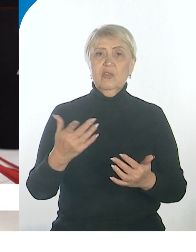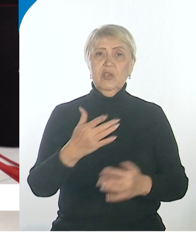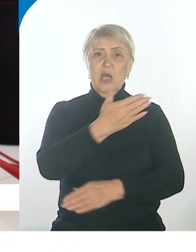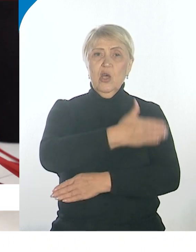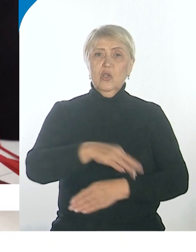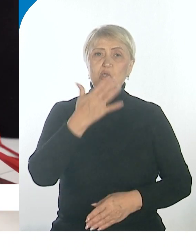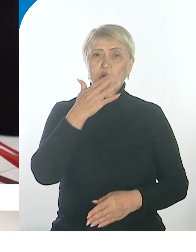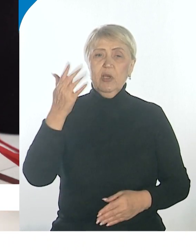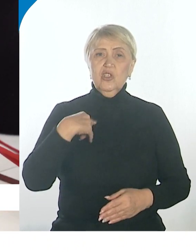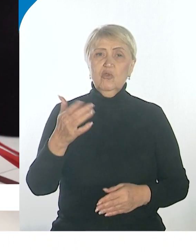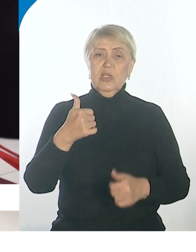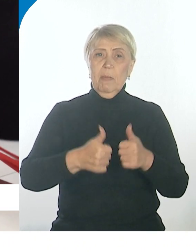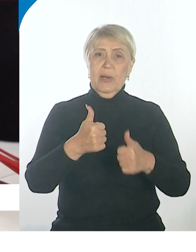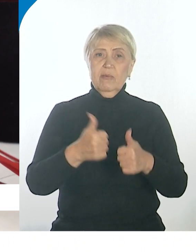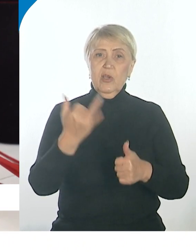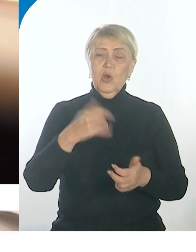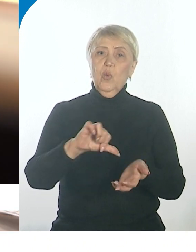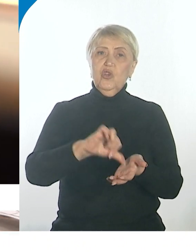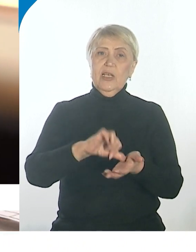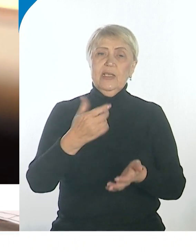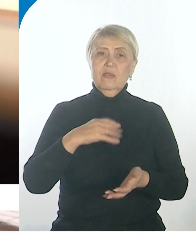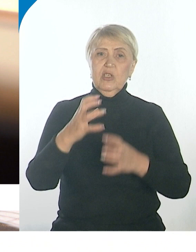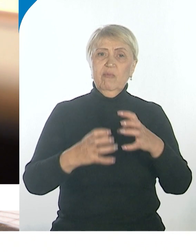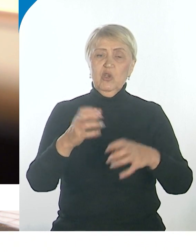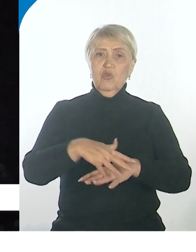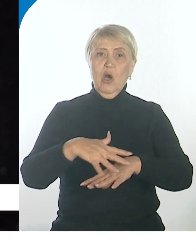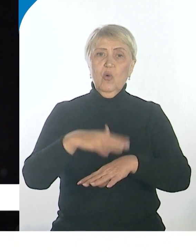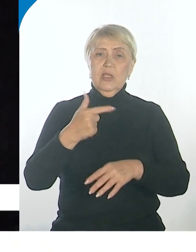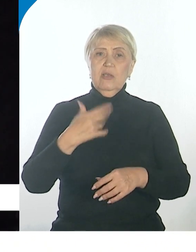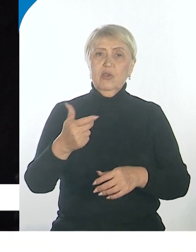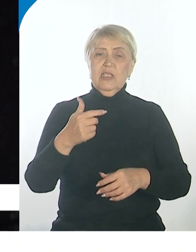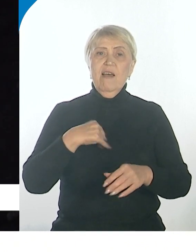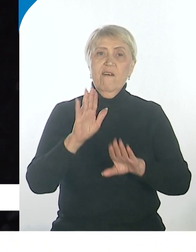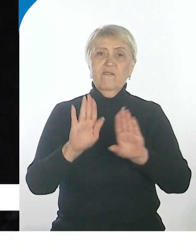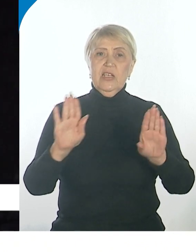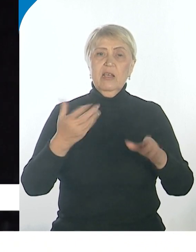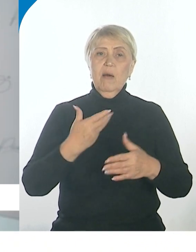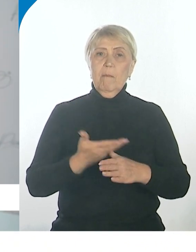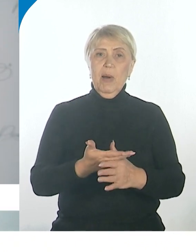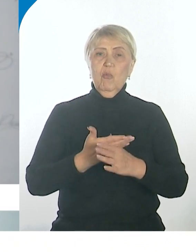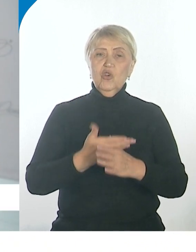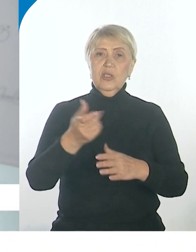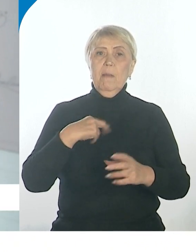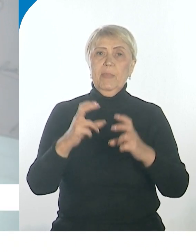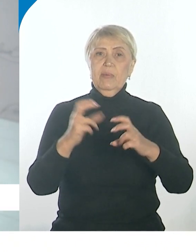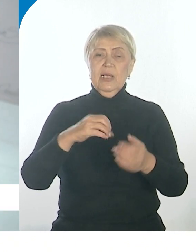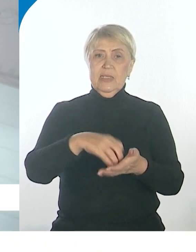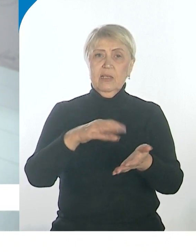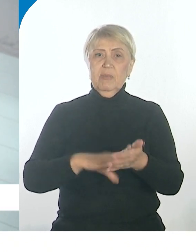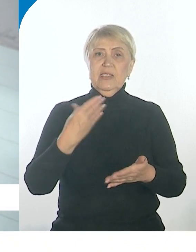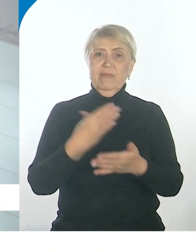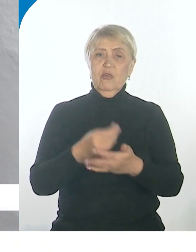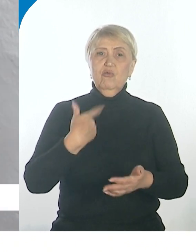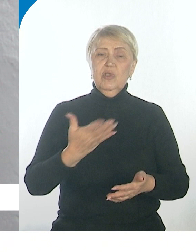софинансировании участия в международных выставках, Краевой Центр экспортной поддержки поможет предприятию зарегистрировать свою